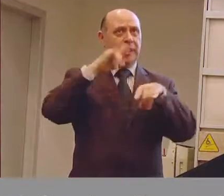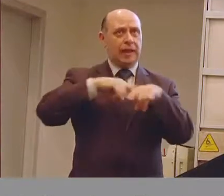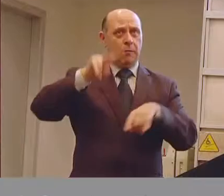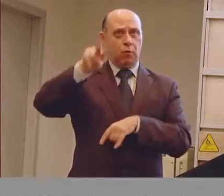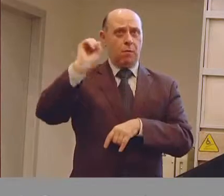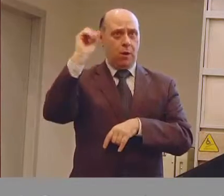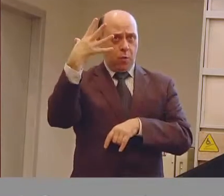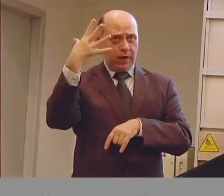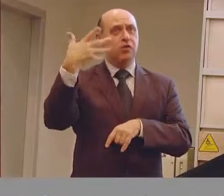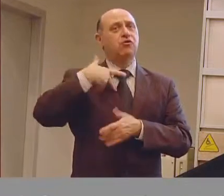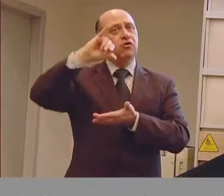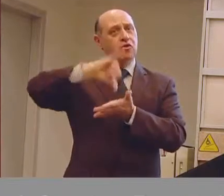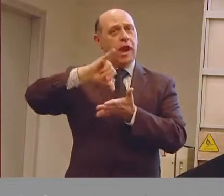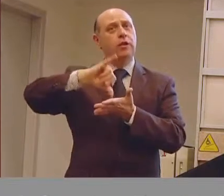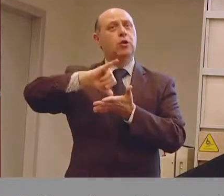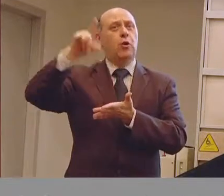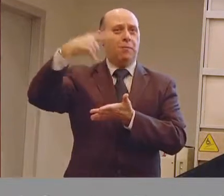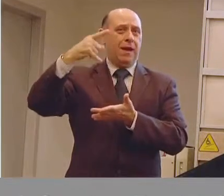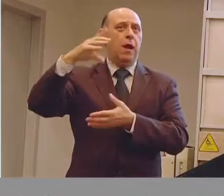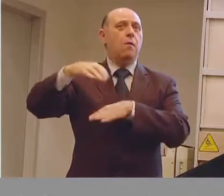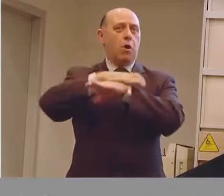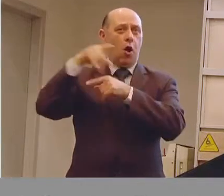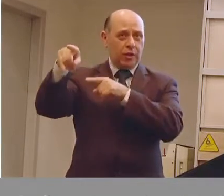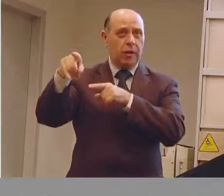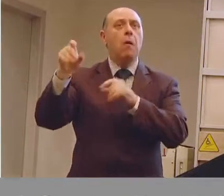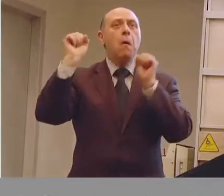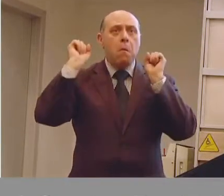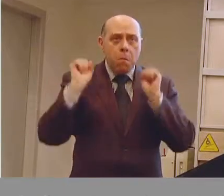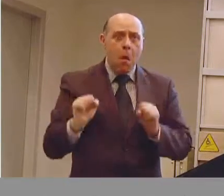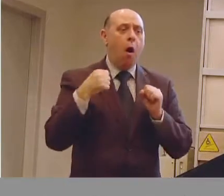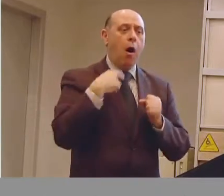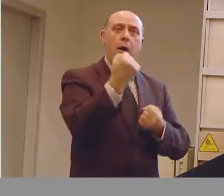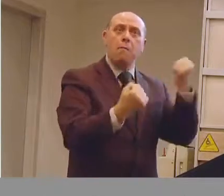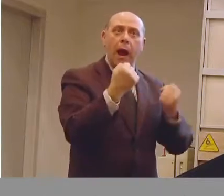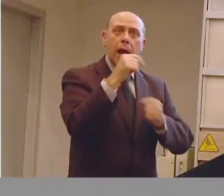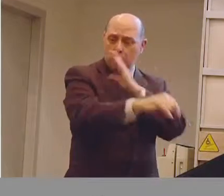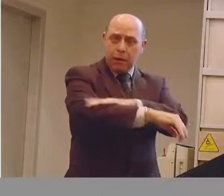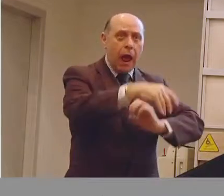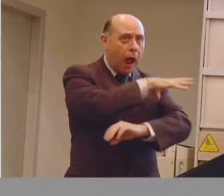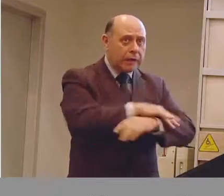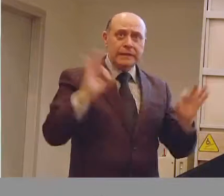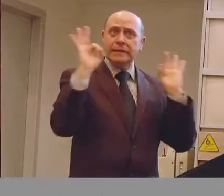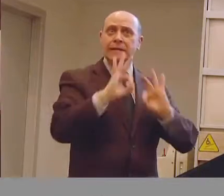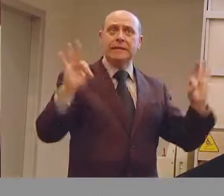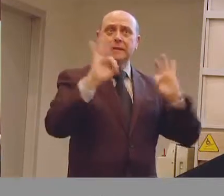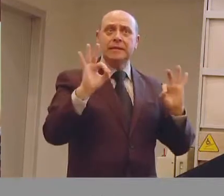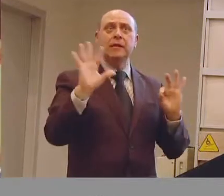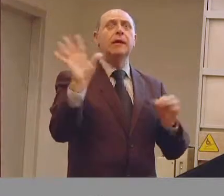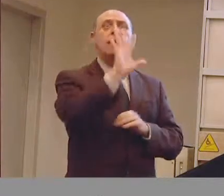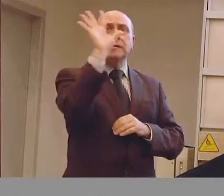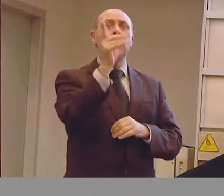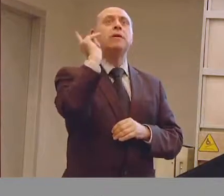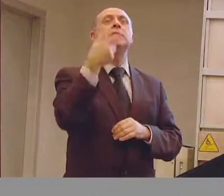supporto del centro protesi che consente la guida di un'auto senza l'utilizzo delle braccia. Quindi significa che una persona che presenta una